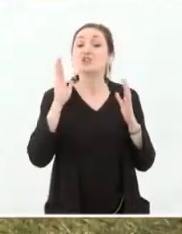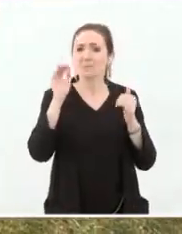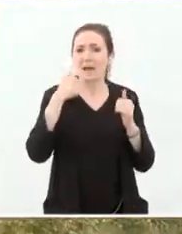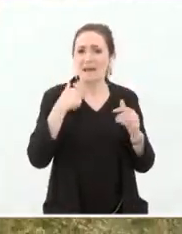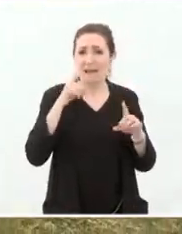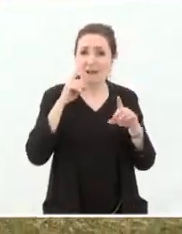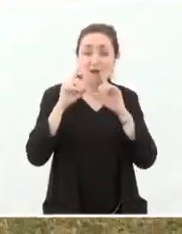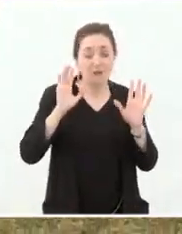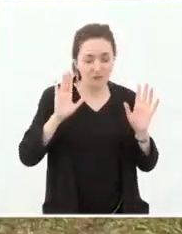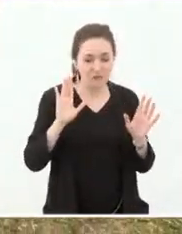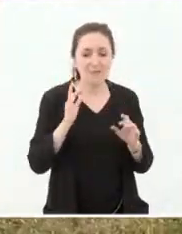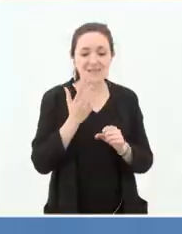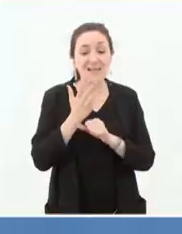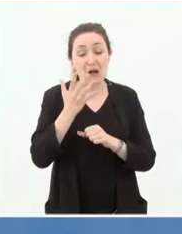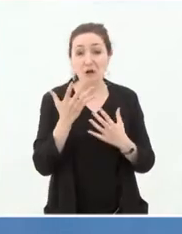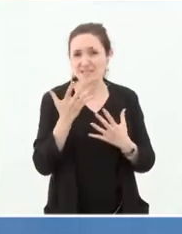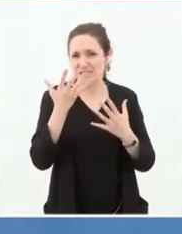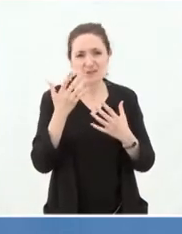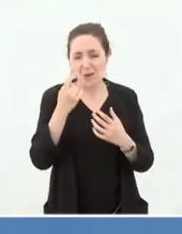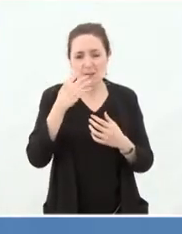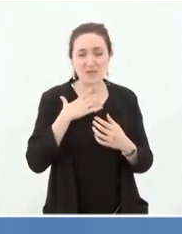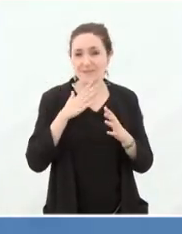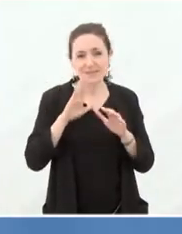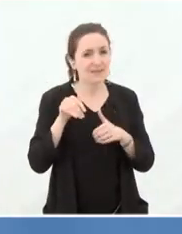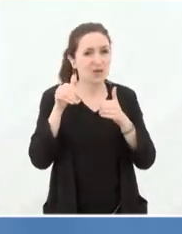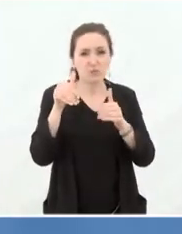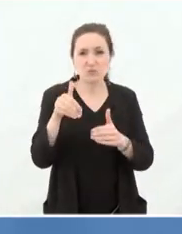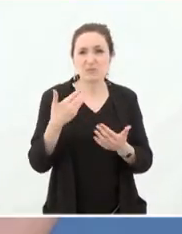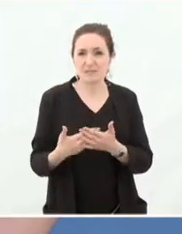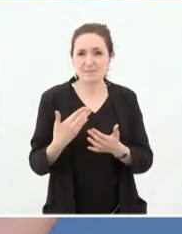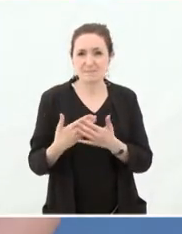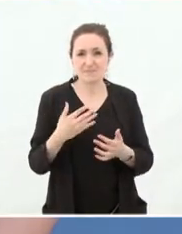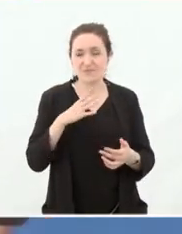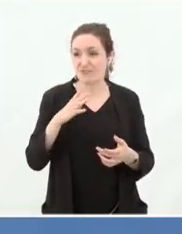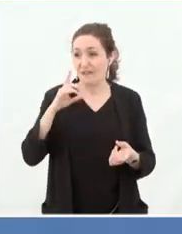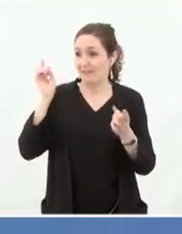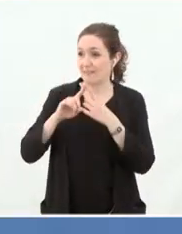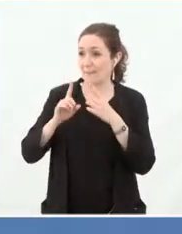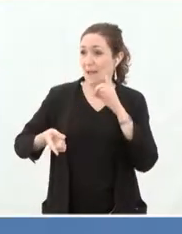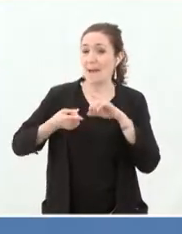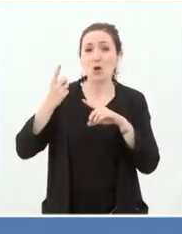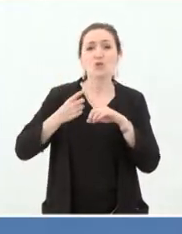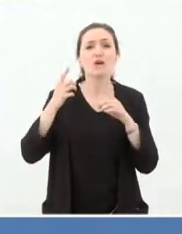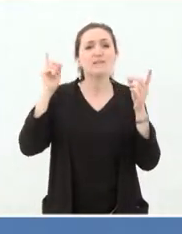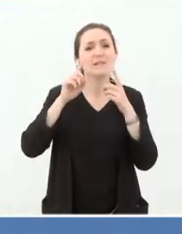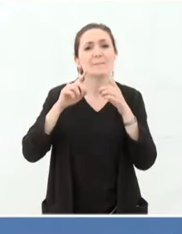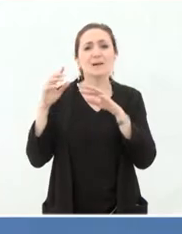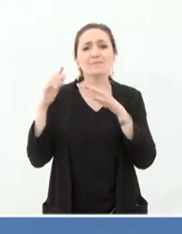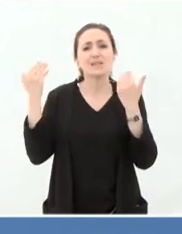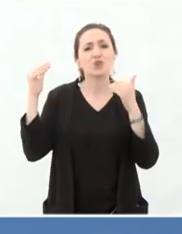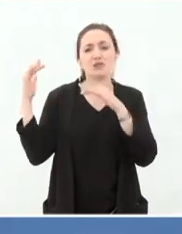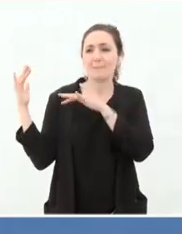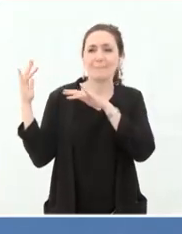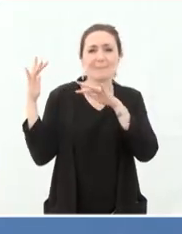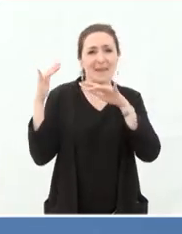je pense qu'on va être confronté encore et toujours au fait que d'un côté, on a des grandes questions globales, la migration par